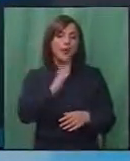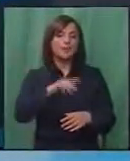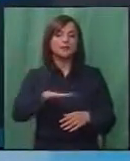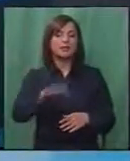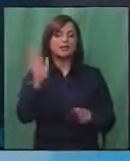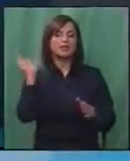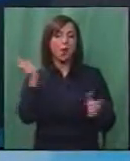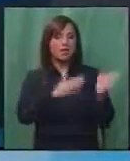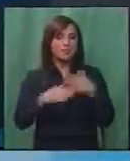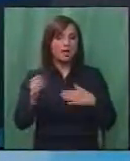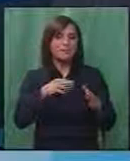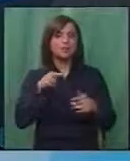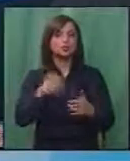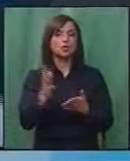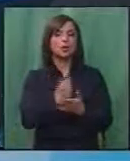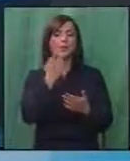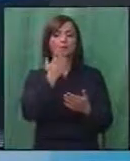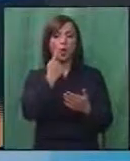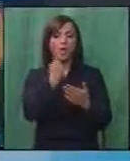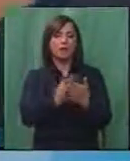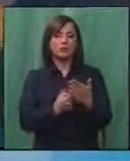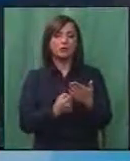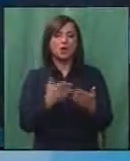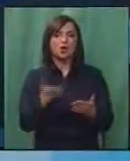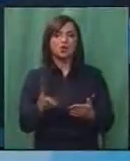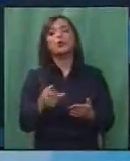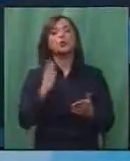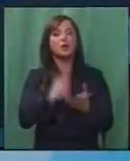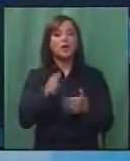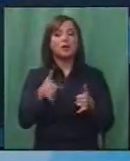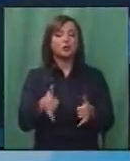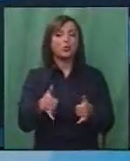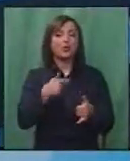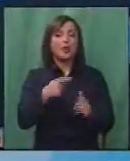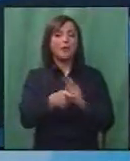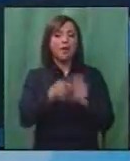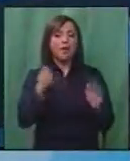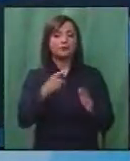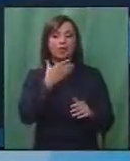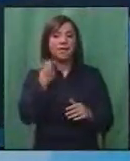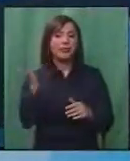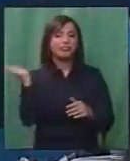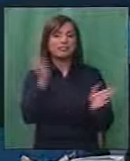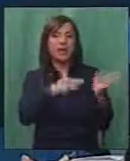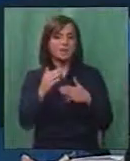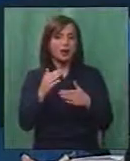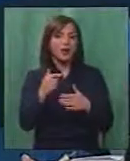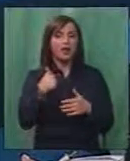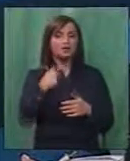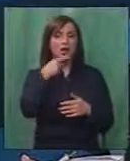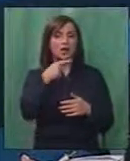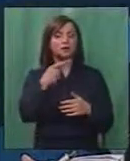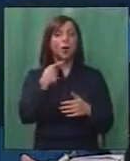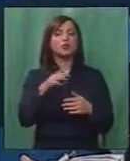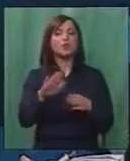претепа, затоа што добило единица во За мене, че овде имаме убиство, значи немаме ние овде шамар. Ама, видите, јас кажу вам